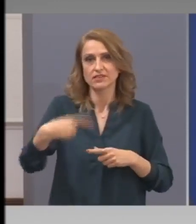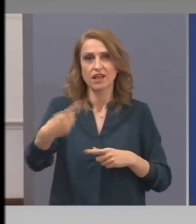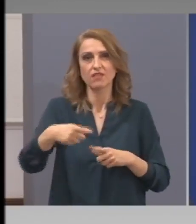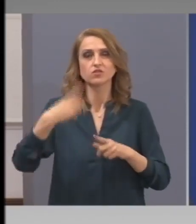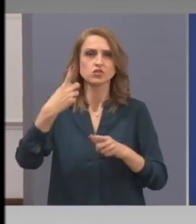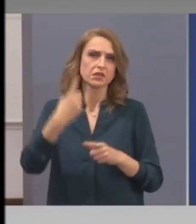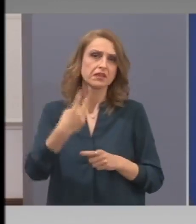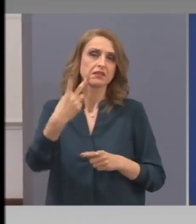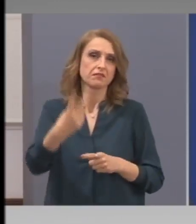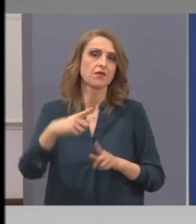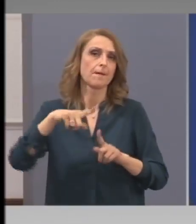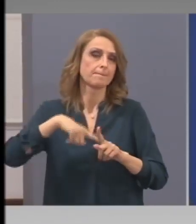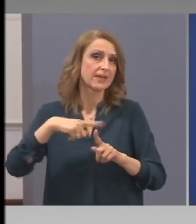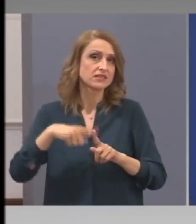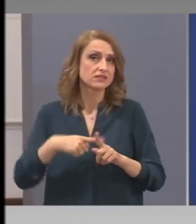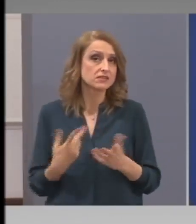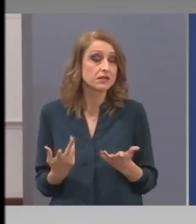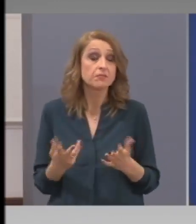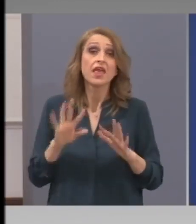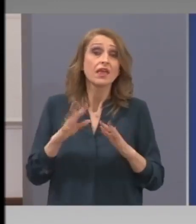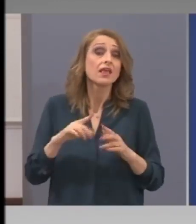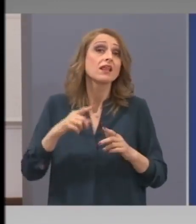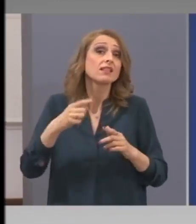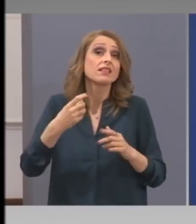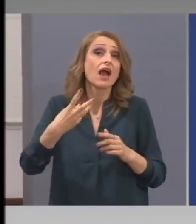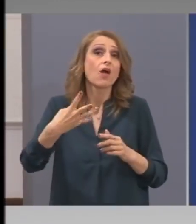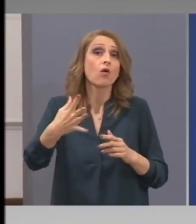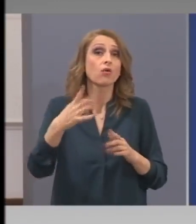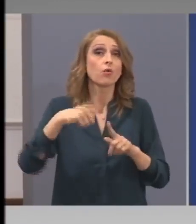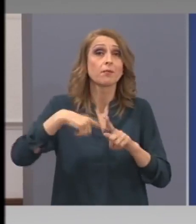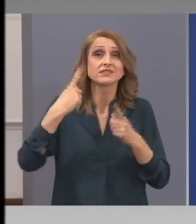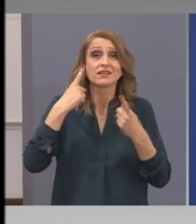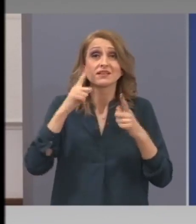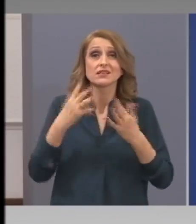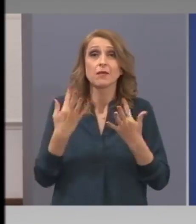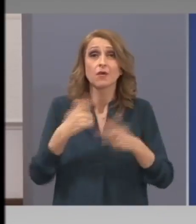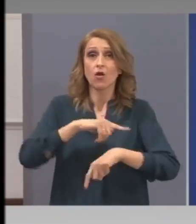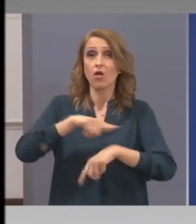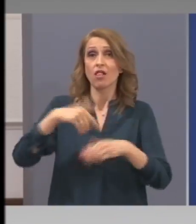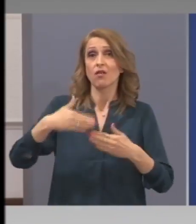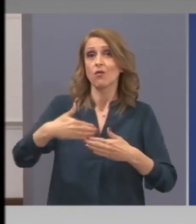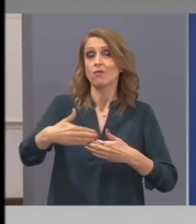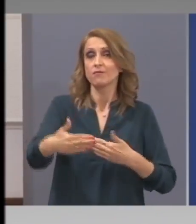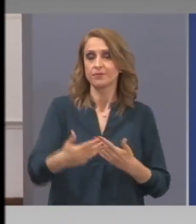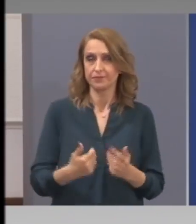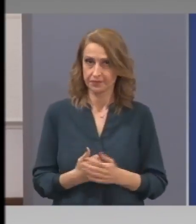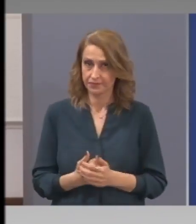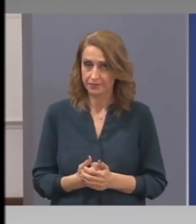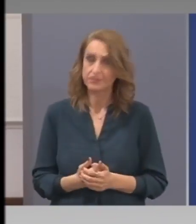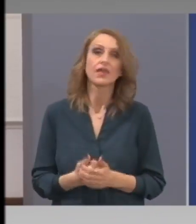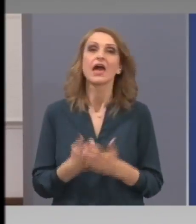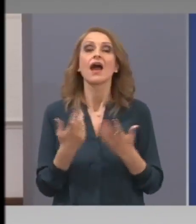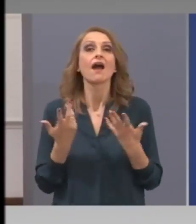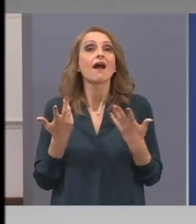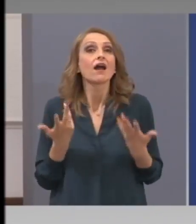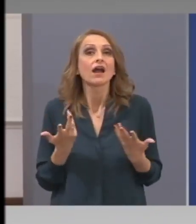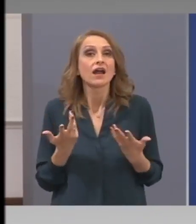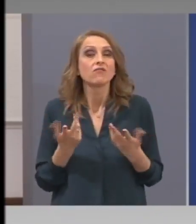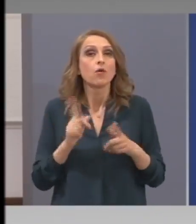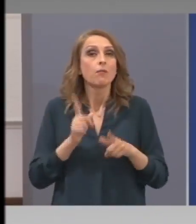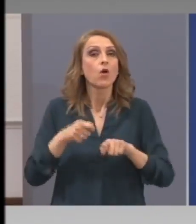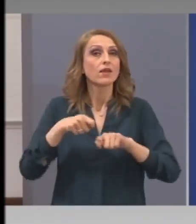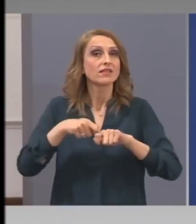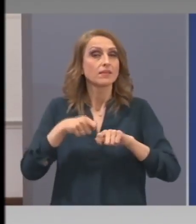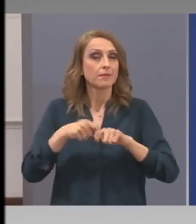Защо не? И следващите няколко месеца. Та на въпроса как могат хората да достъпят до този